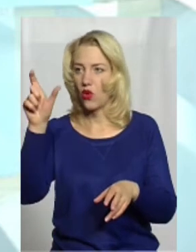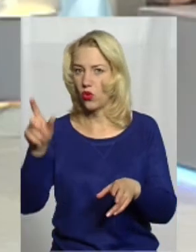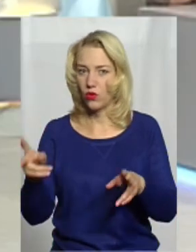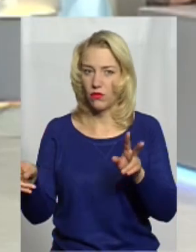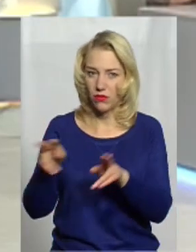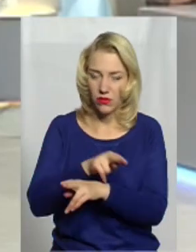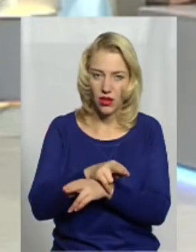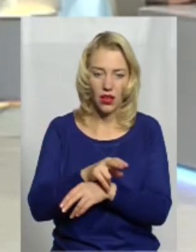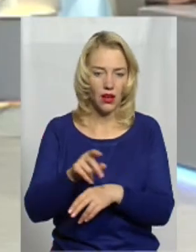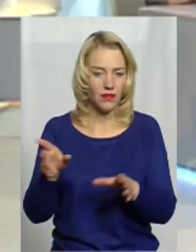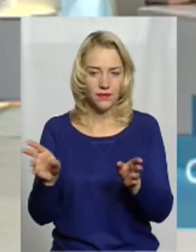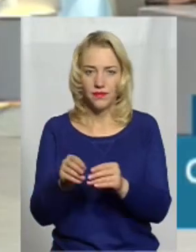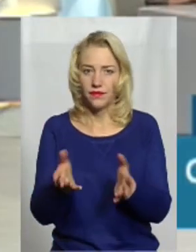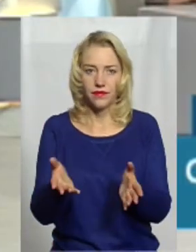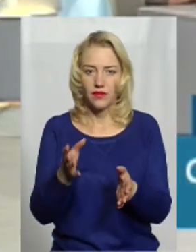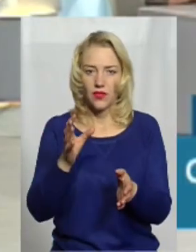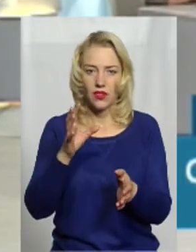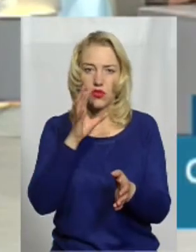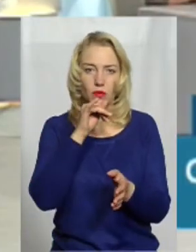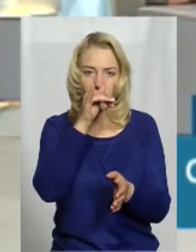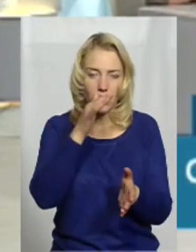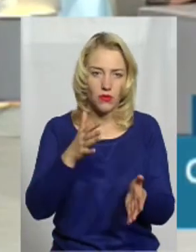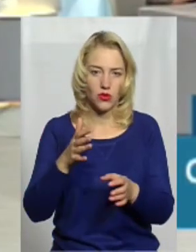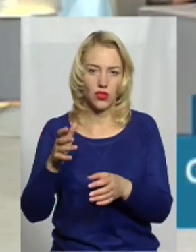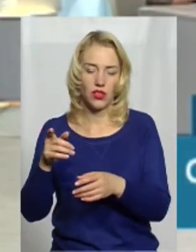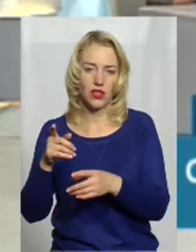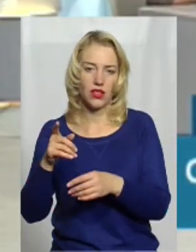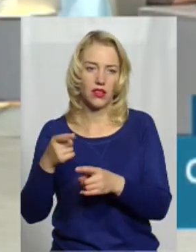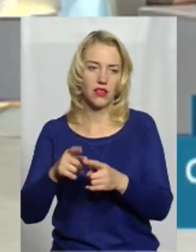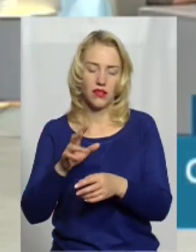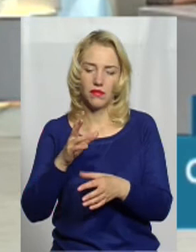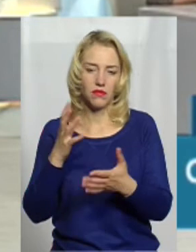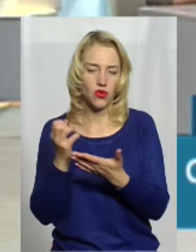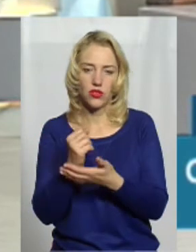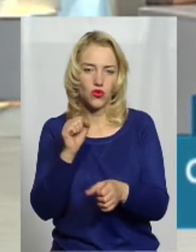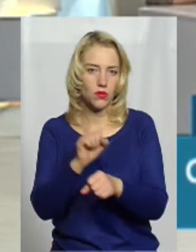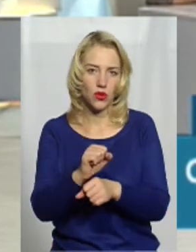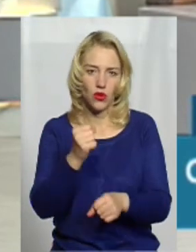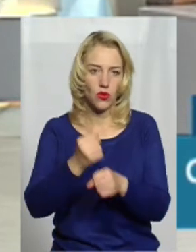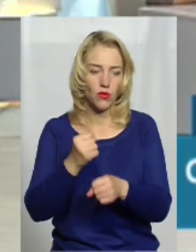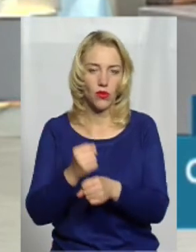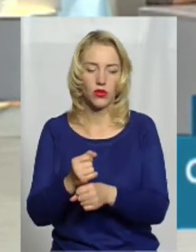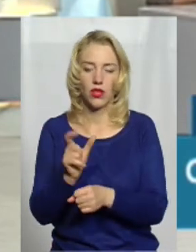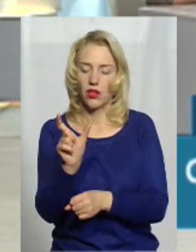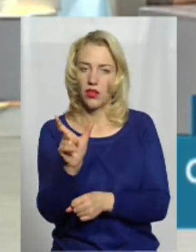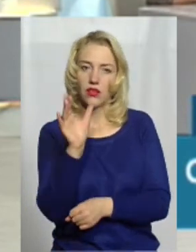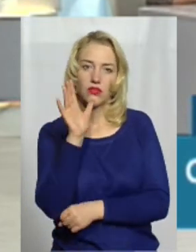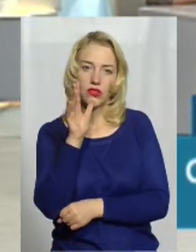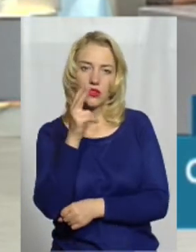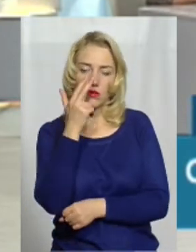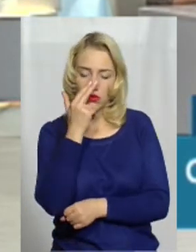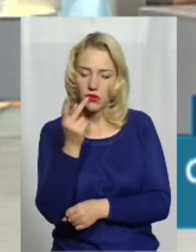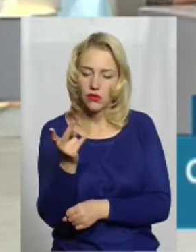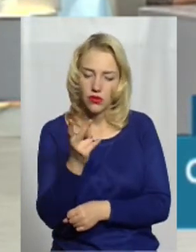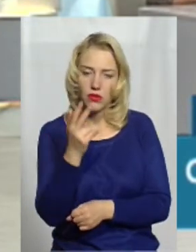собака, і людина це переносить досить важко. І тоді зупиняється ця робота, якийсь певний проміжок часу вони просто звикають